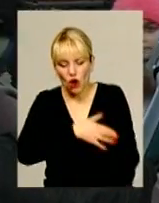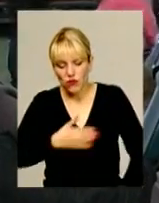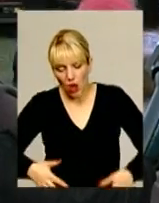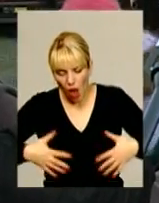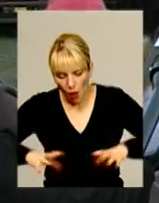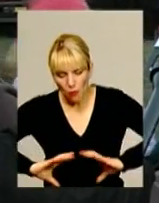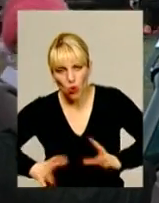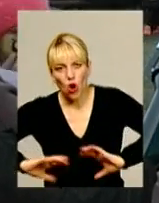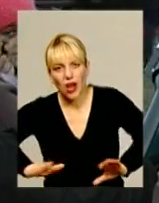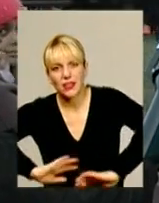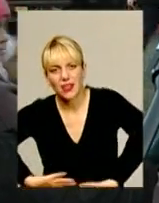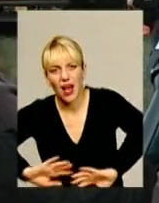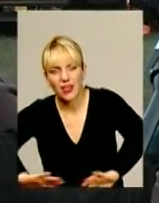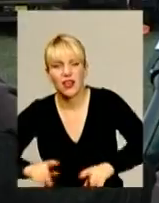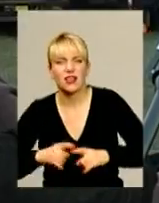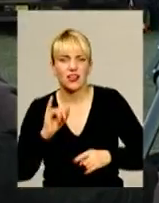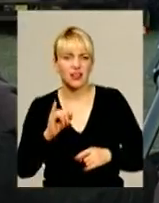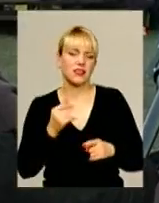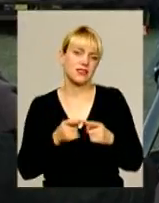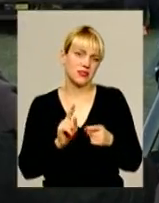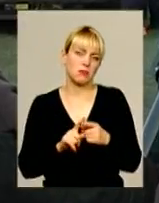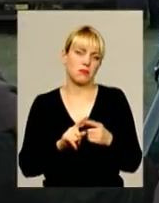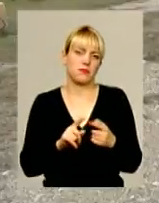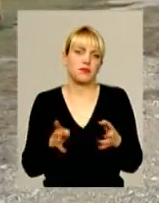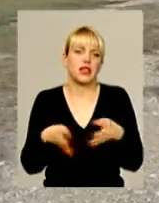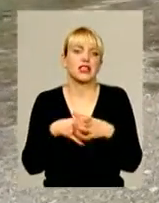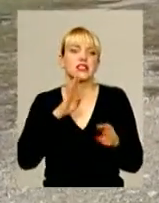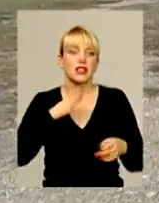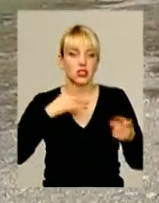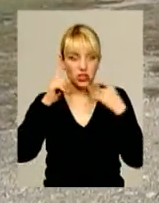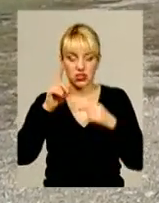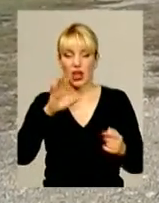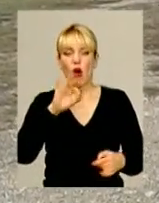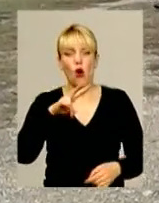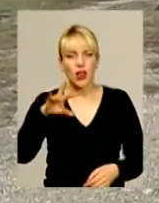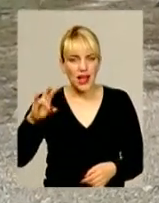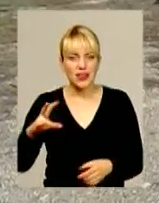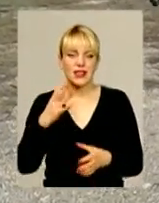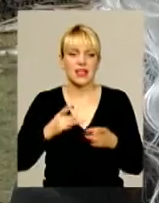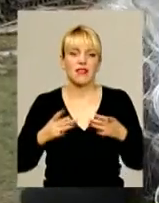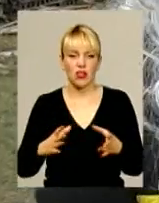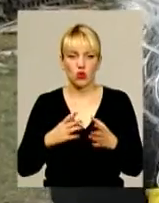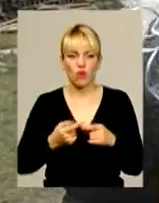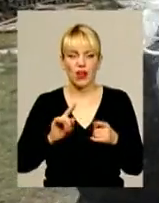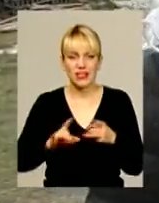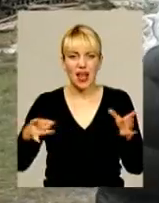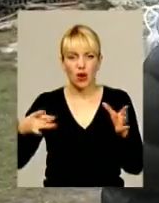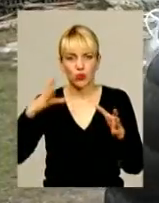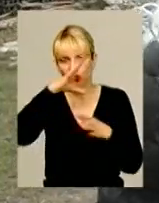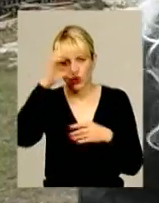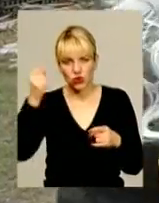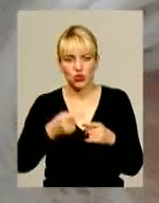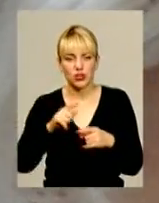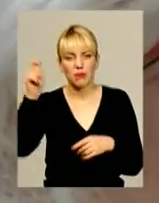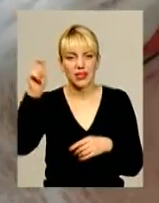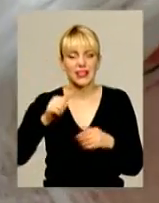І зрозуміло, тут передкрилися і наші казки. Олена на святкування гарбузової ночі приїхала із сусідньої Вінниці.